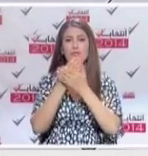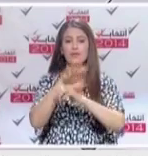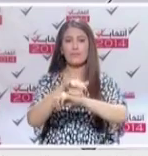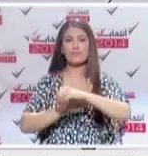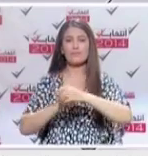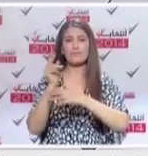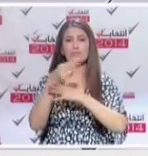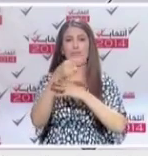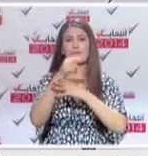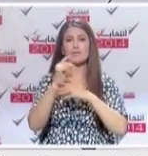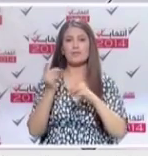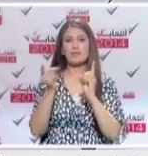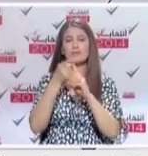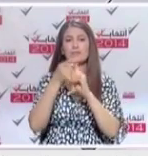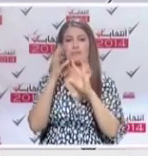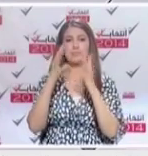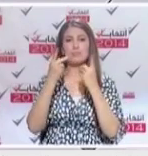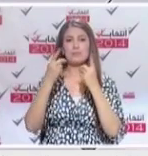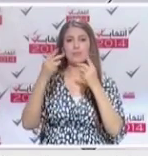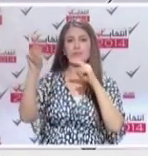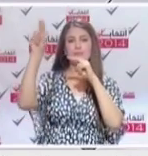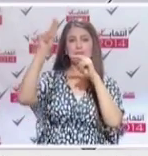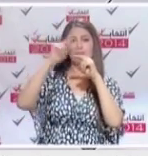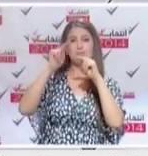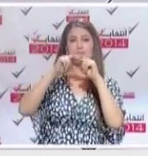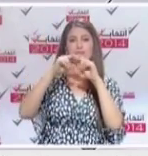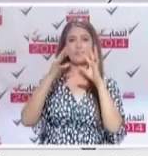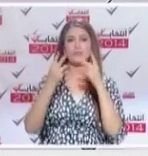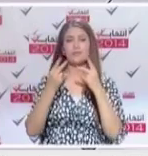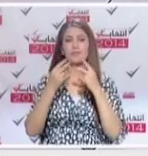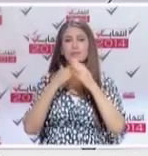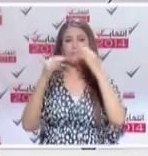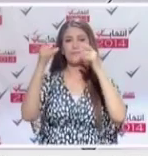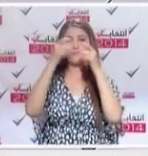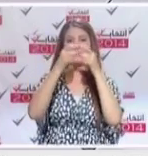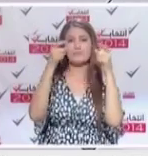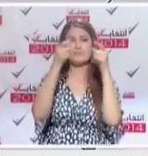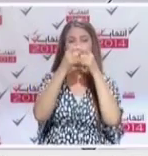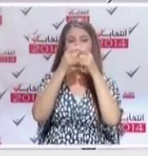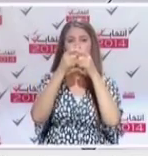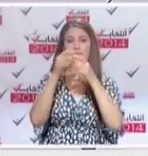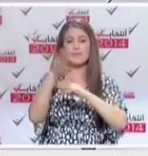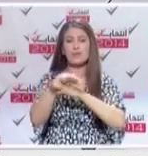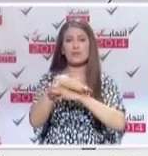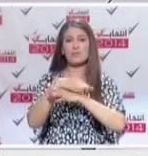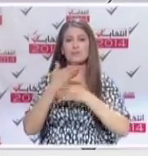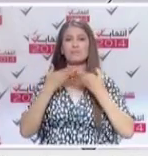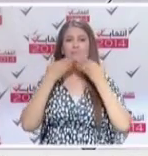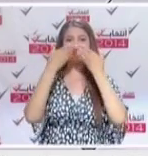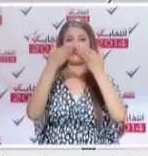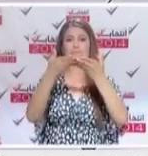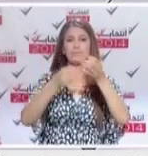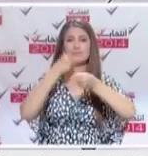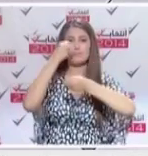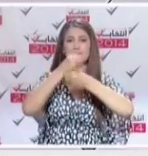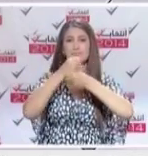الولاية حتى نوفر فرص عديدة لطالبي الشغل أنتم كلنا